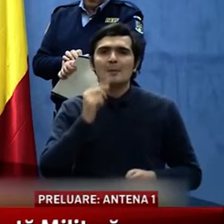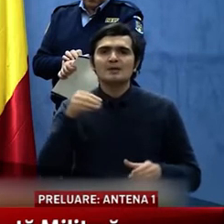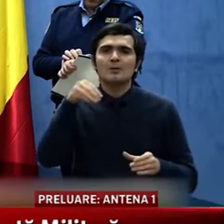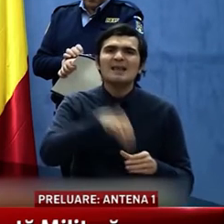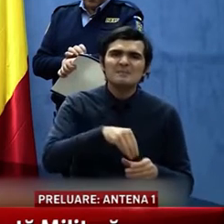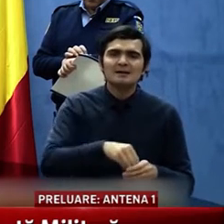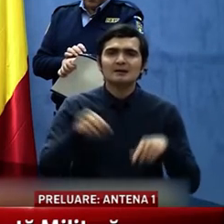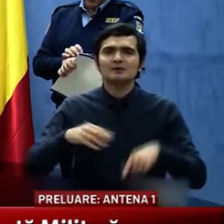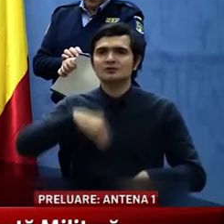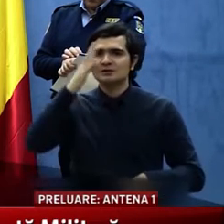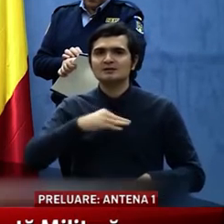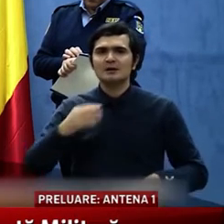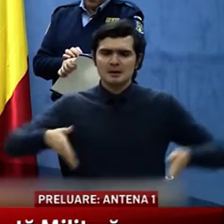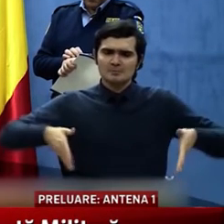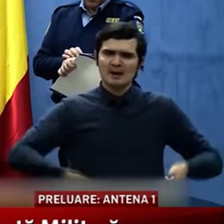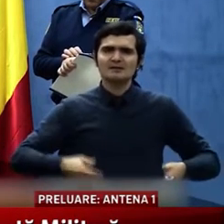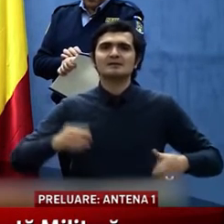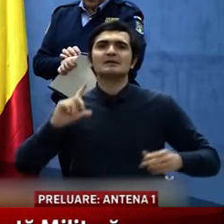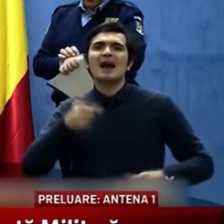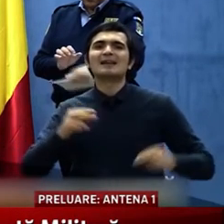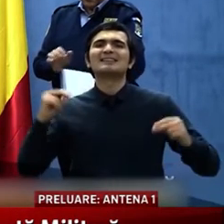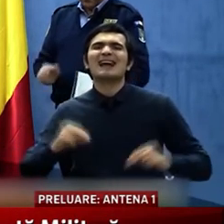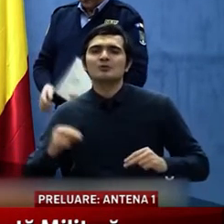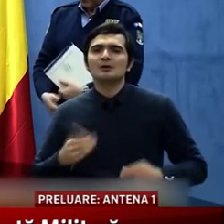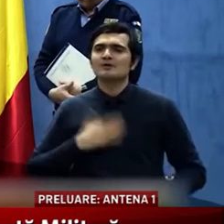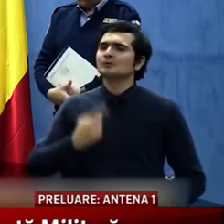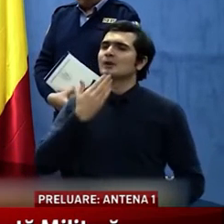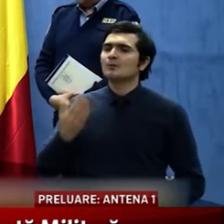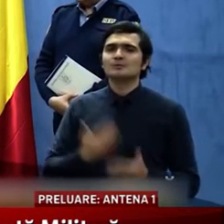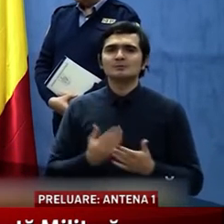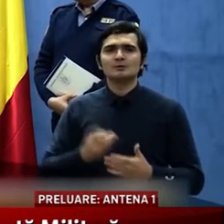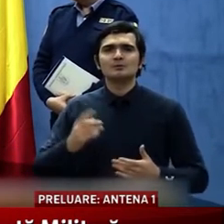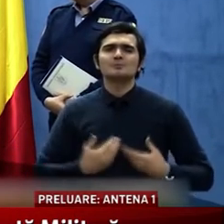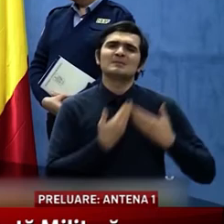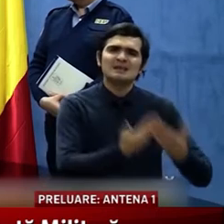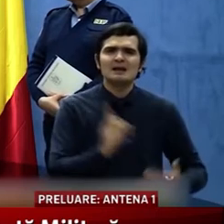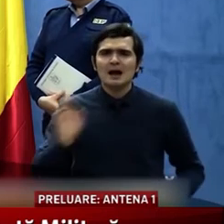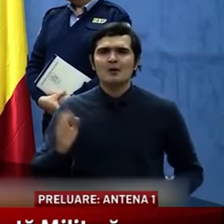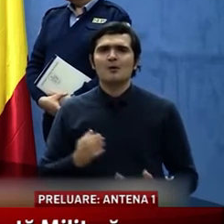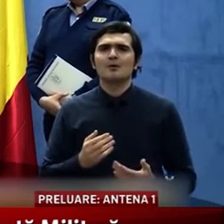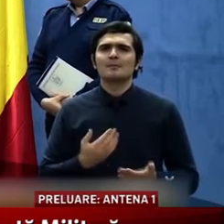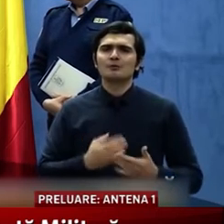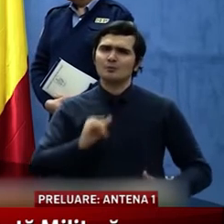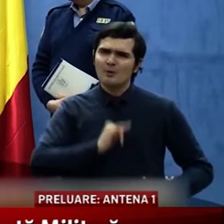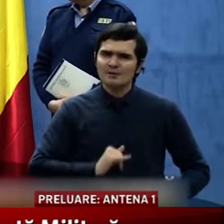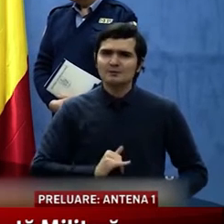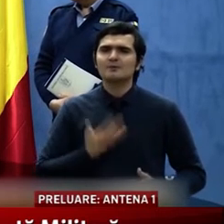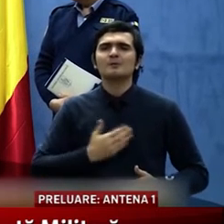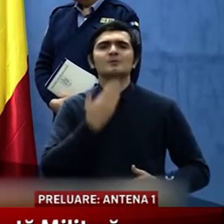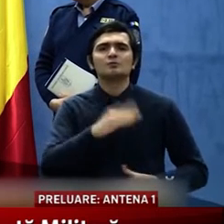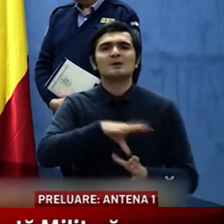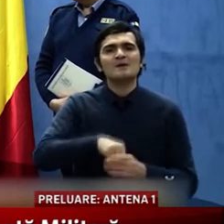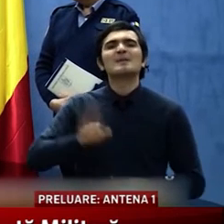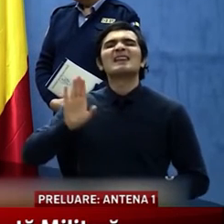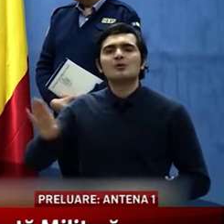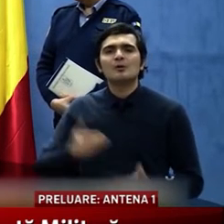aceste zile sunt la datorie, pentru profesionalismul și dedicarea, precum și familiile lor, pentru sprijinul moral și înțelegerea de